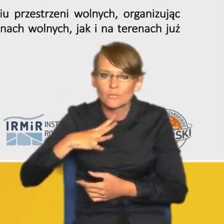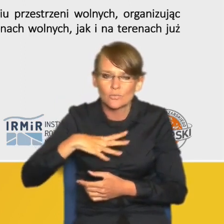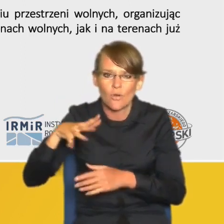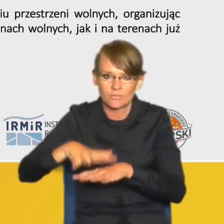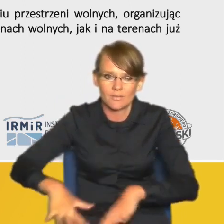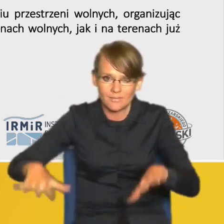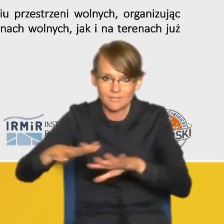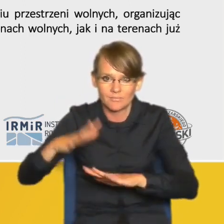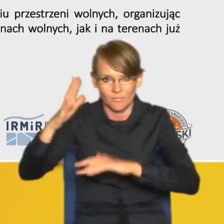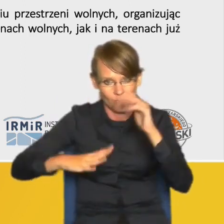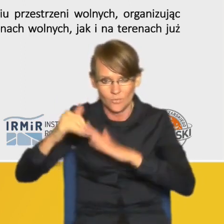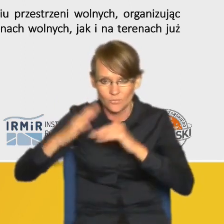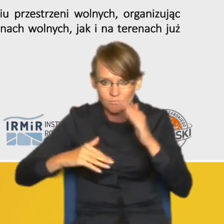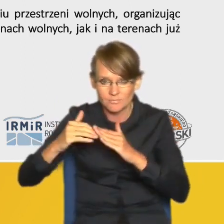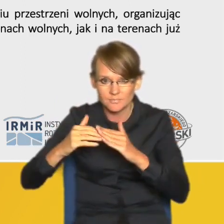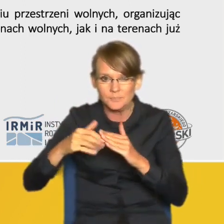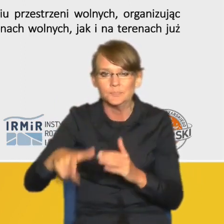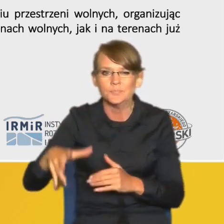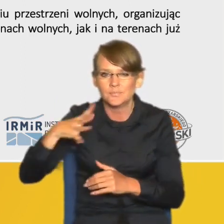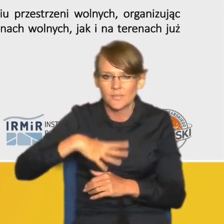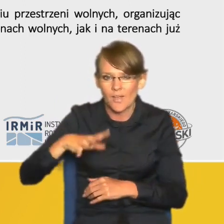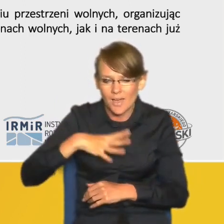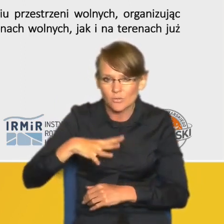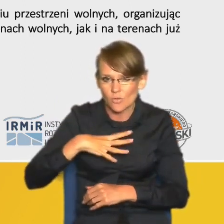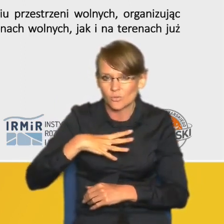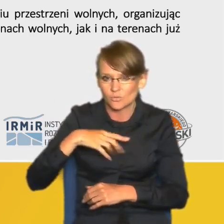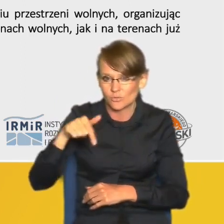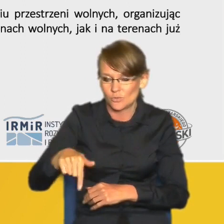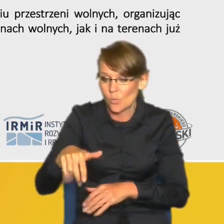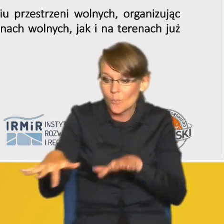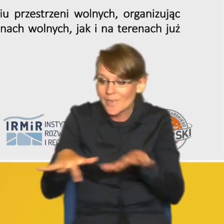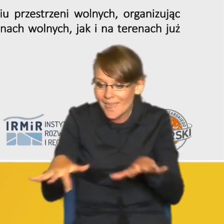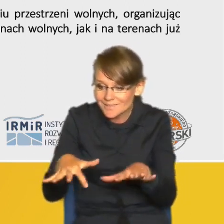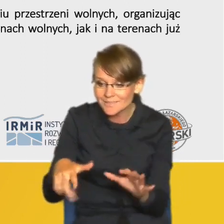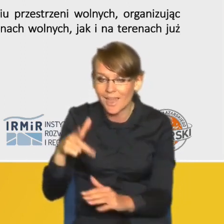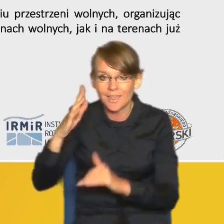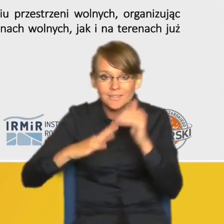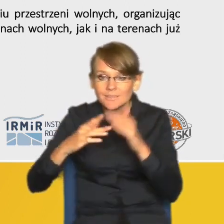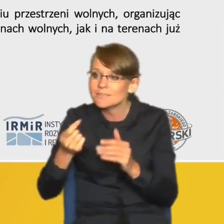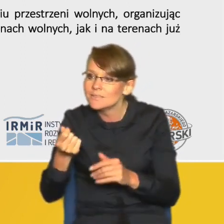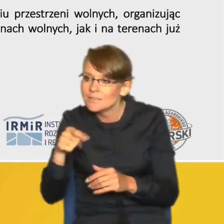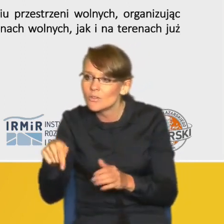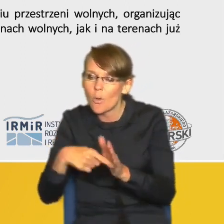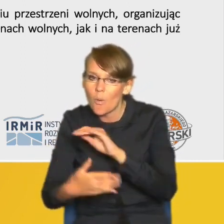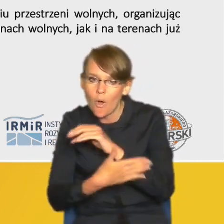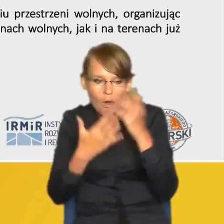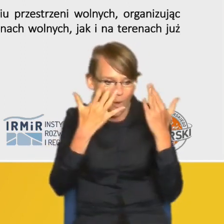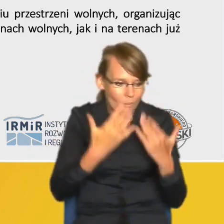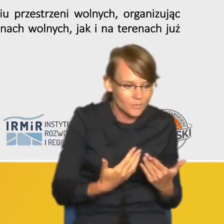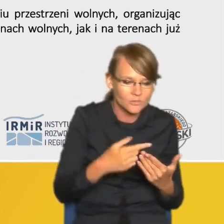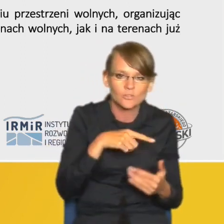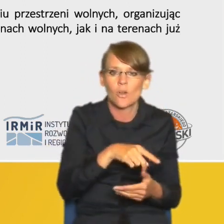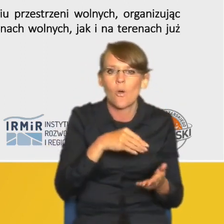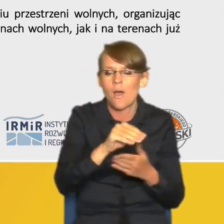inwestycyjnej czy wartości inwestycji w danym miejscu ma takie trzy podstawowe funkcje